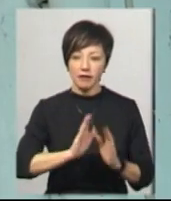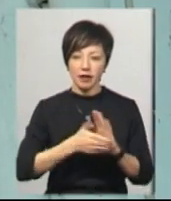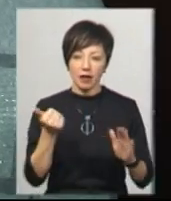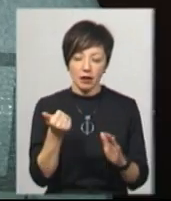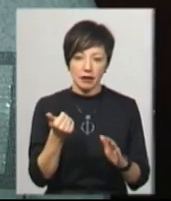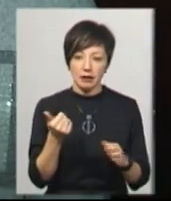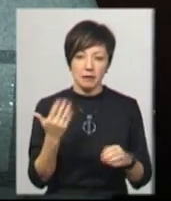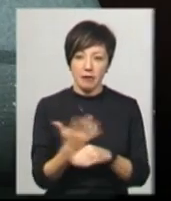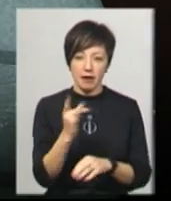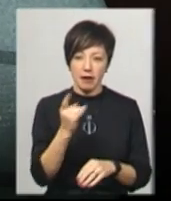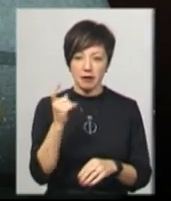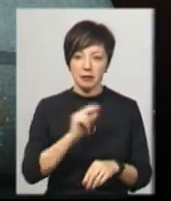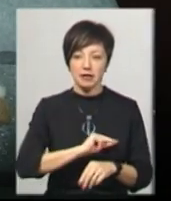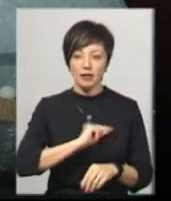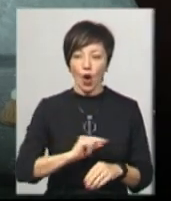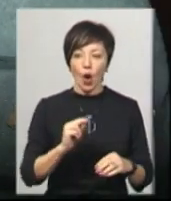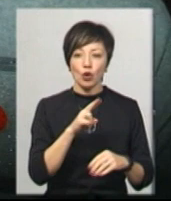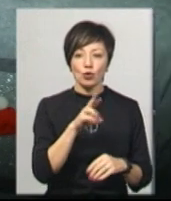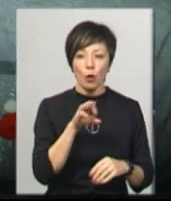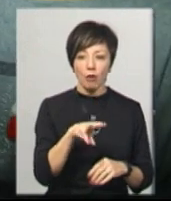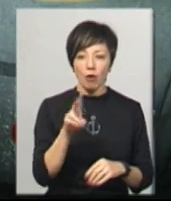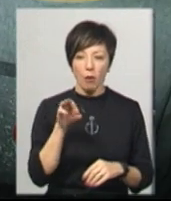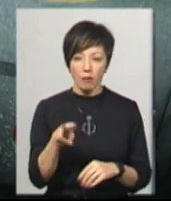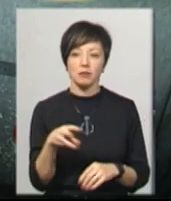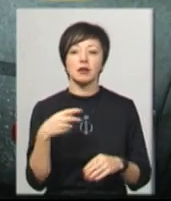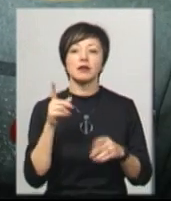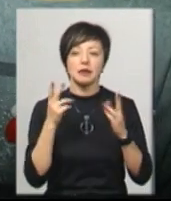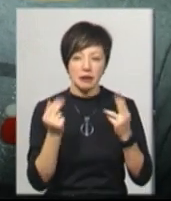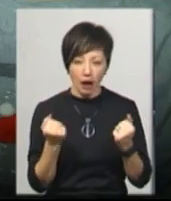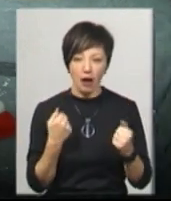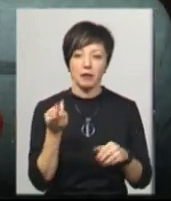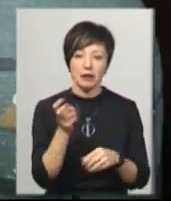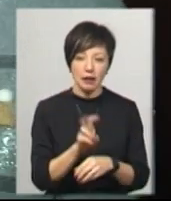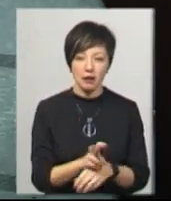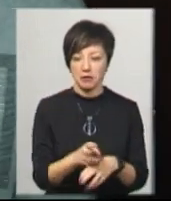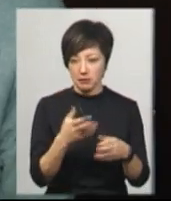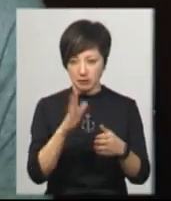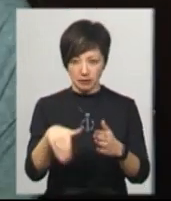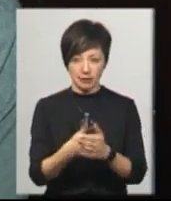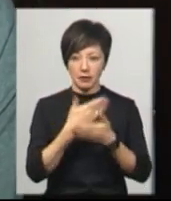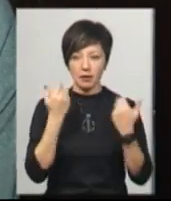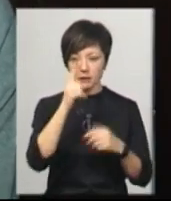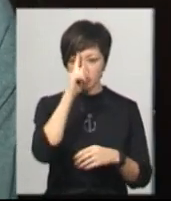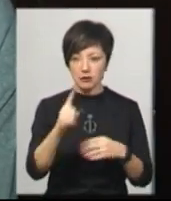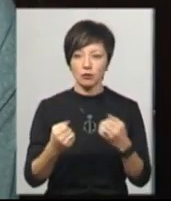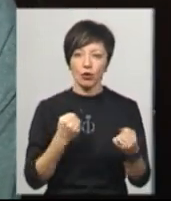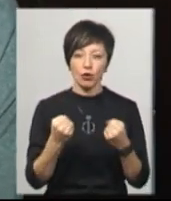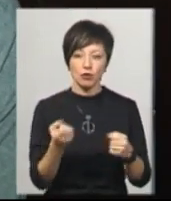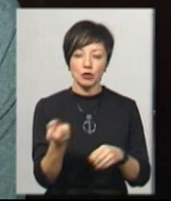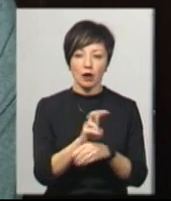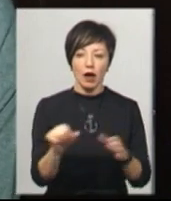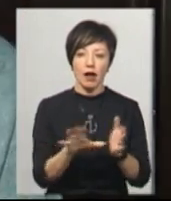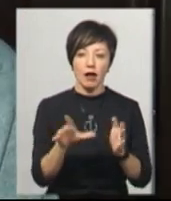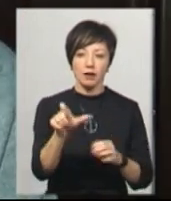разів з о п'ять. Ми їх визивали раз п'ять. Вони кажуть, що так, ми йдемо, їх нема, і ми місяць боролися, що прийшов